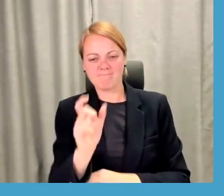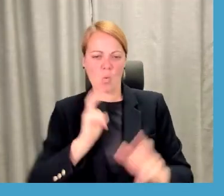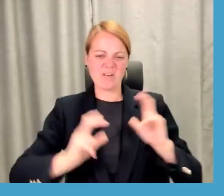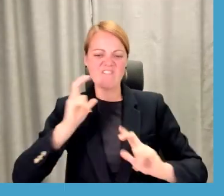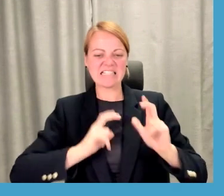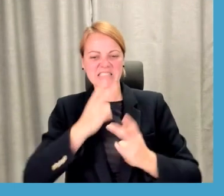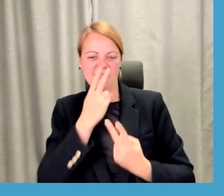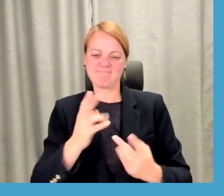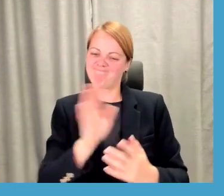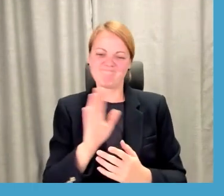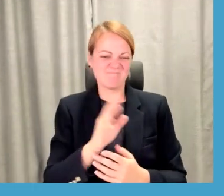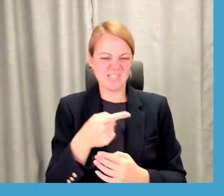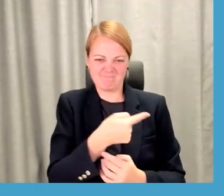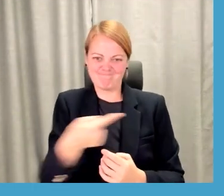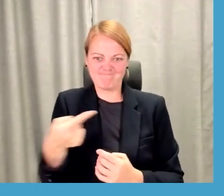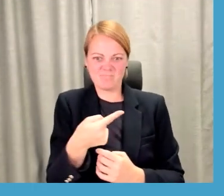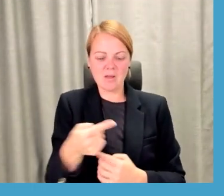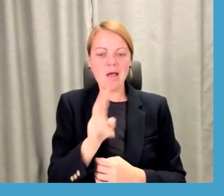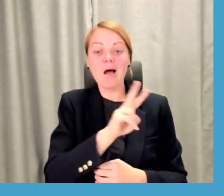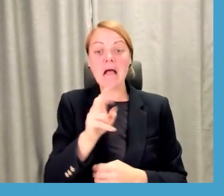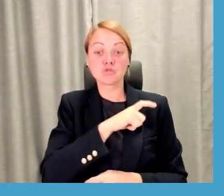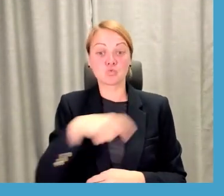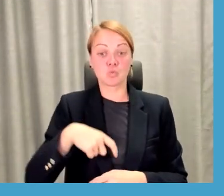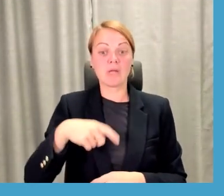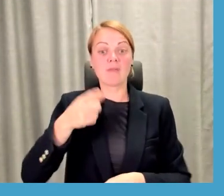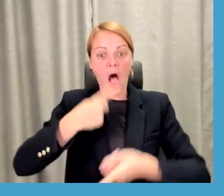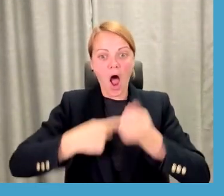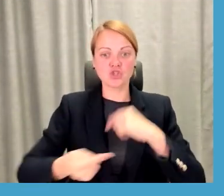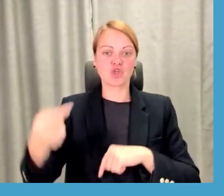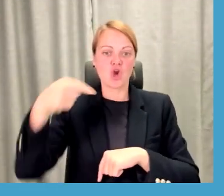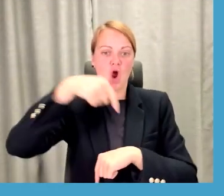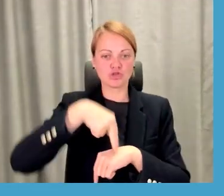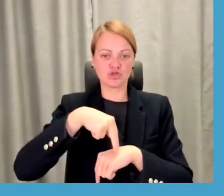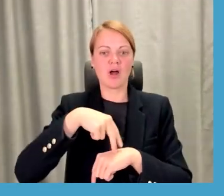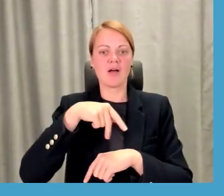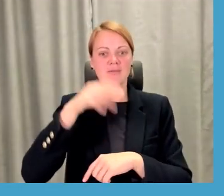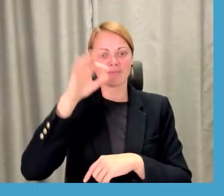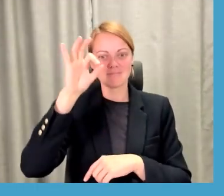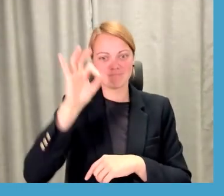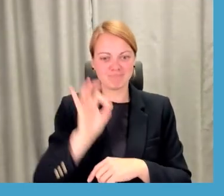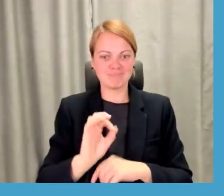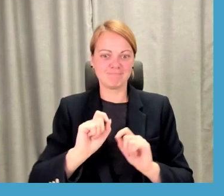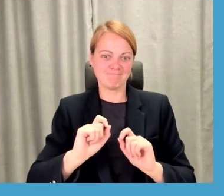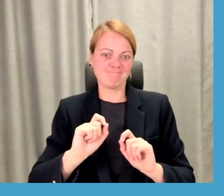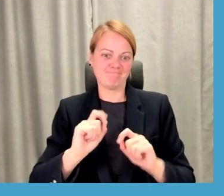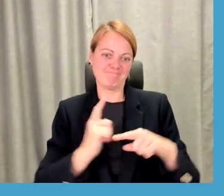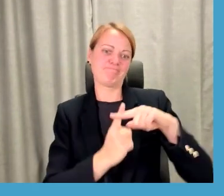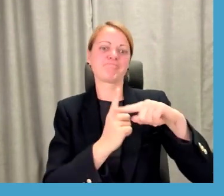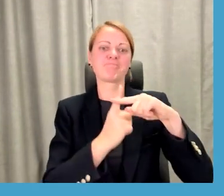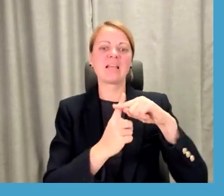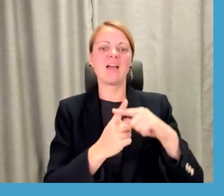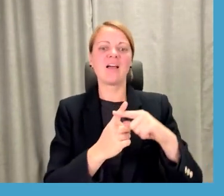Tieši būži pretēji studenti, kuri atgriežās, pabeidz, tas tieši pretēji ir tas, kas ir, tā saka,